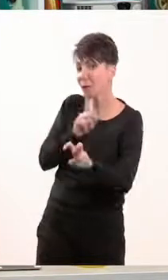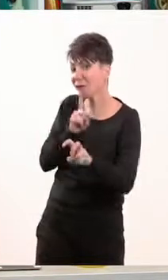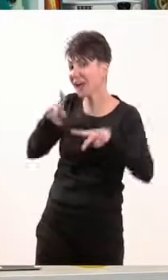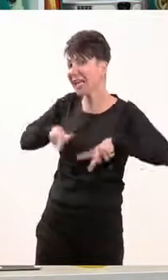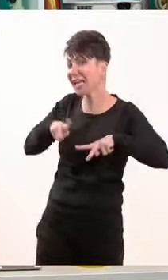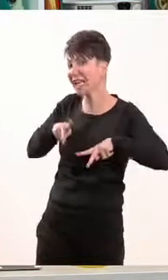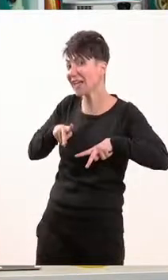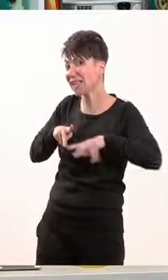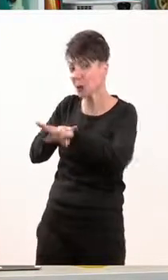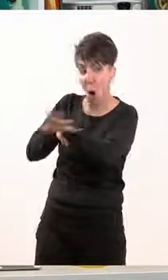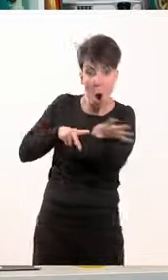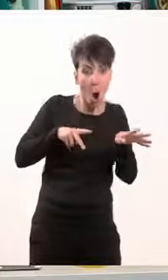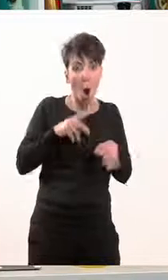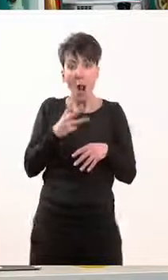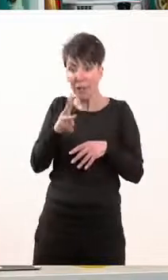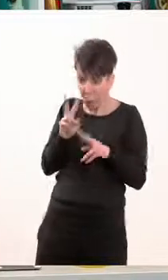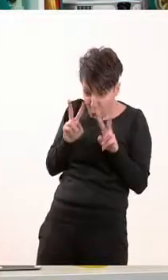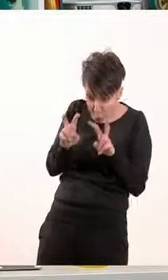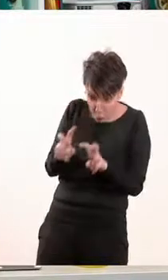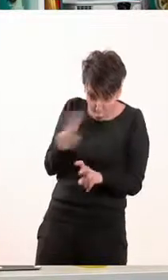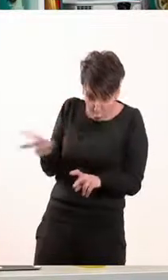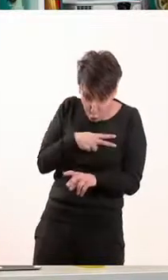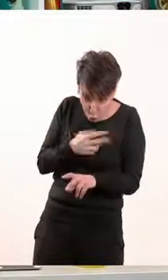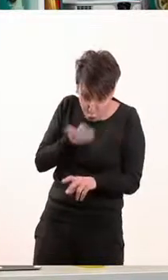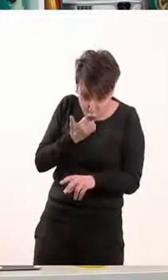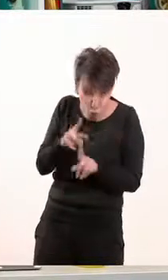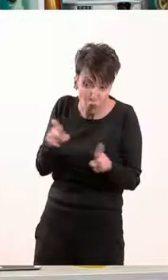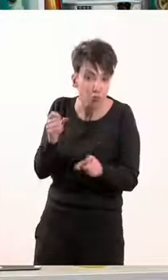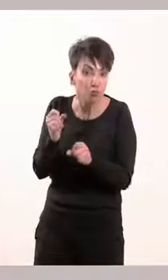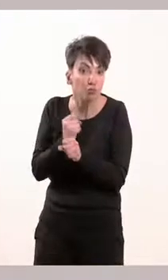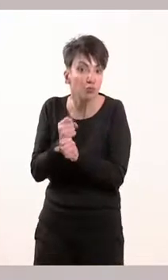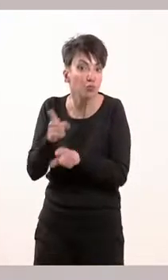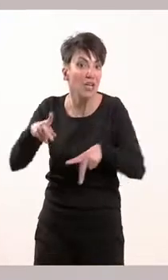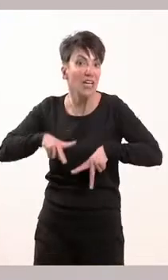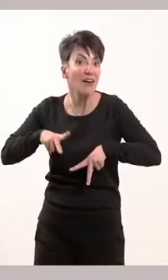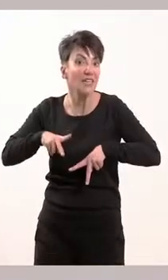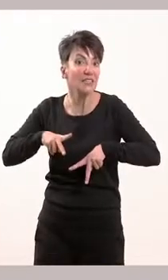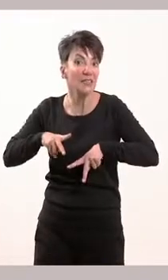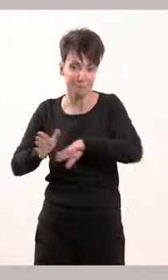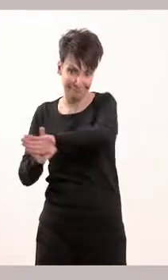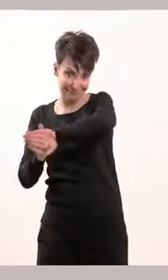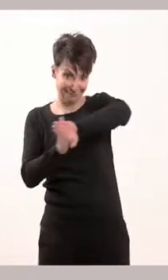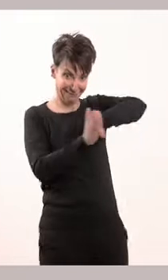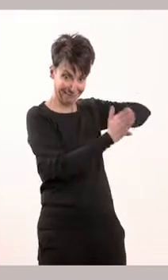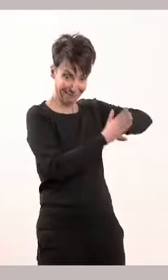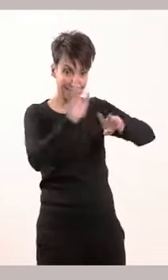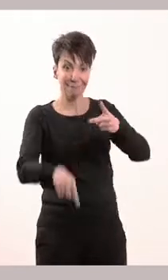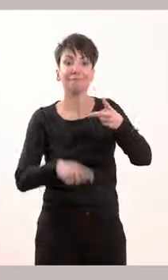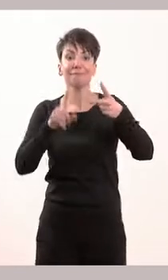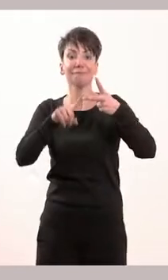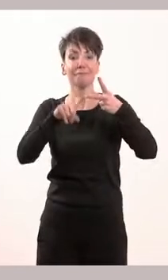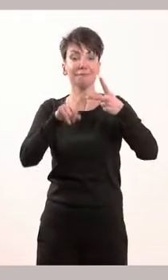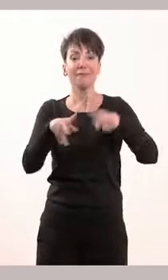νομοθετική, και πάμε στη δεύτερη, που είναι η εκτελεστική εξουσία. Η